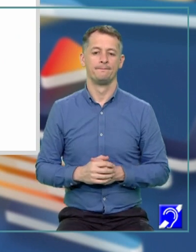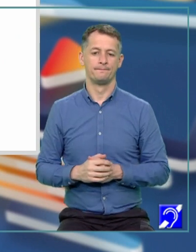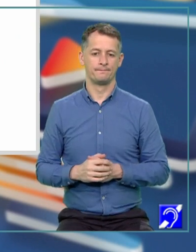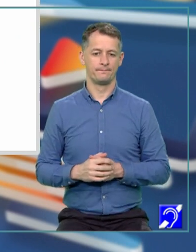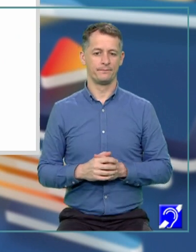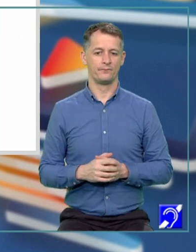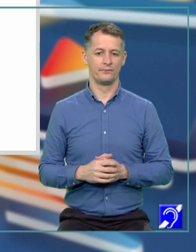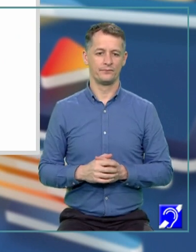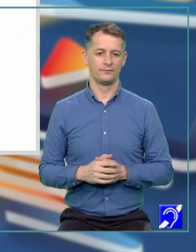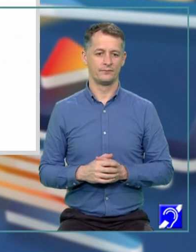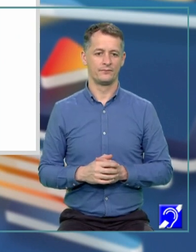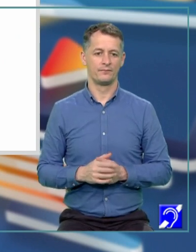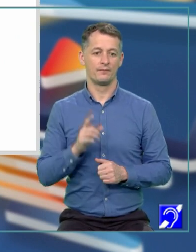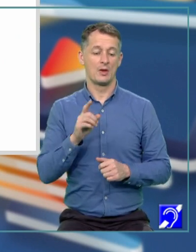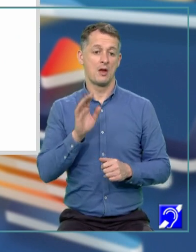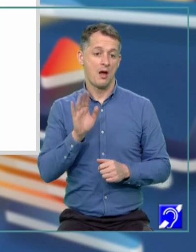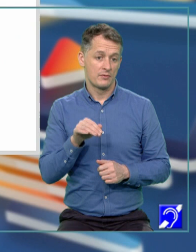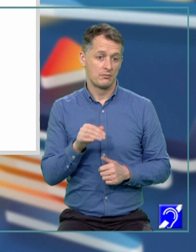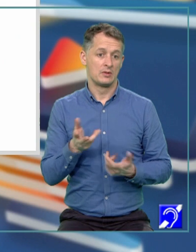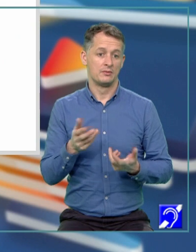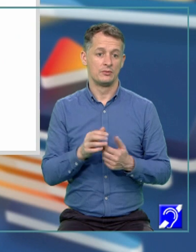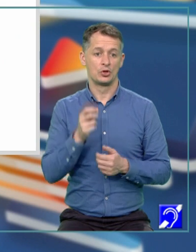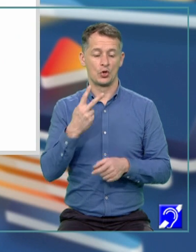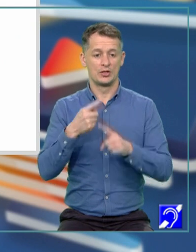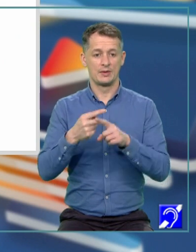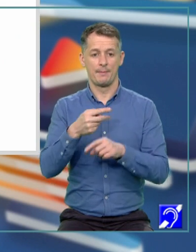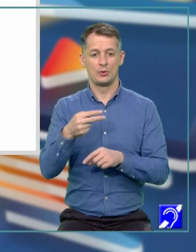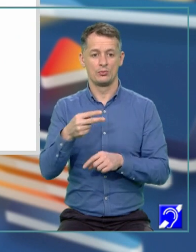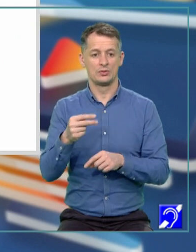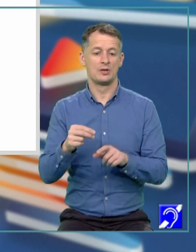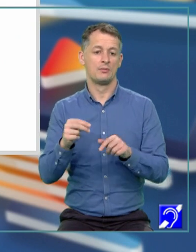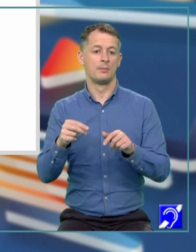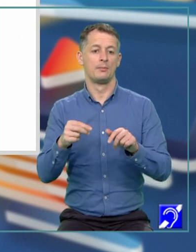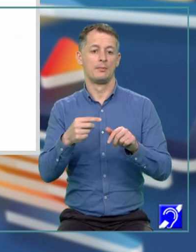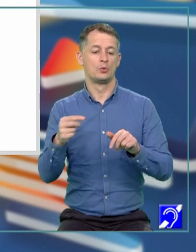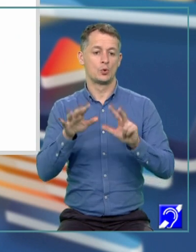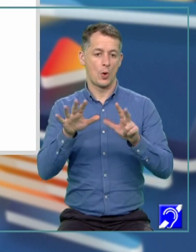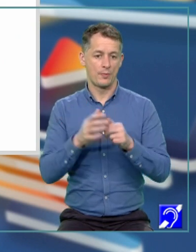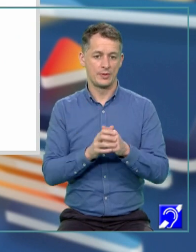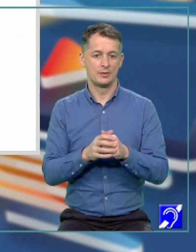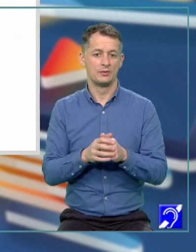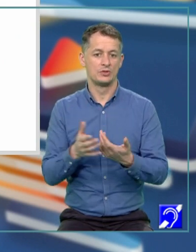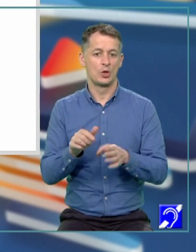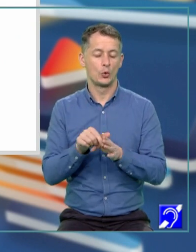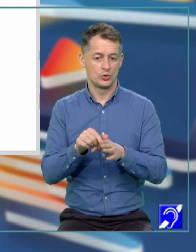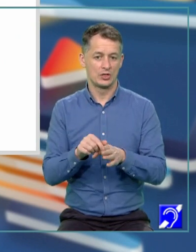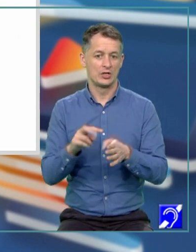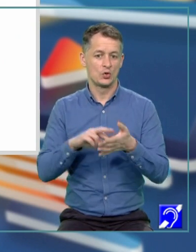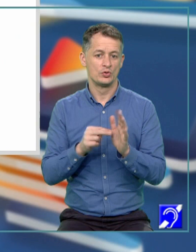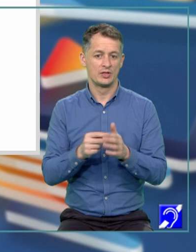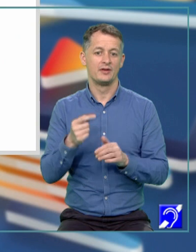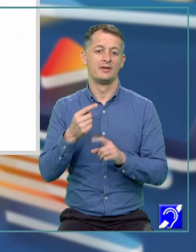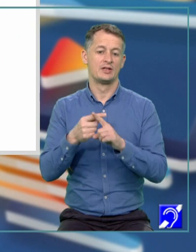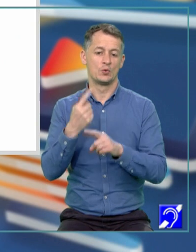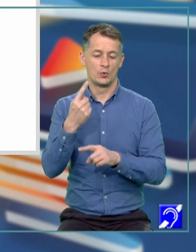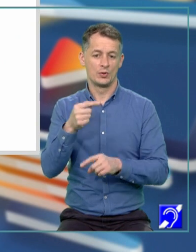egal cu minus 8, adică acest 2X minus 8 ne va conduce la soluția X1